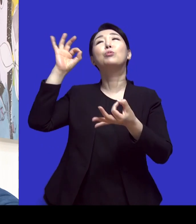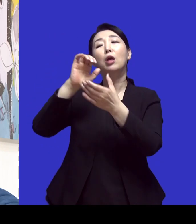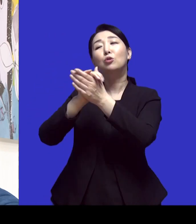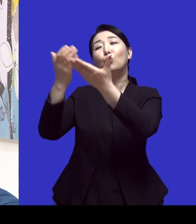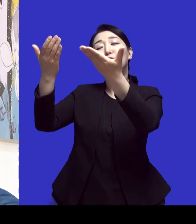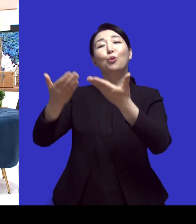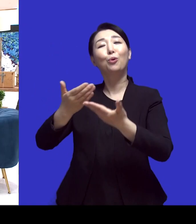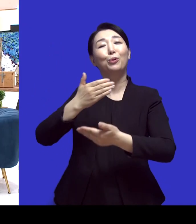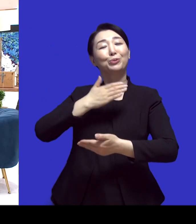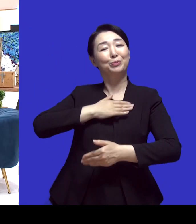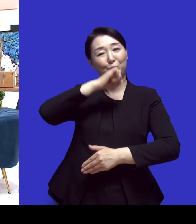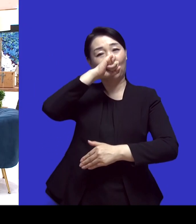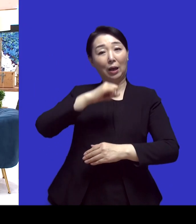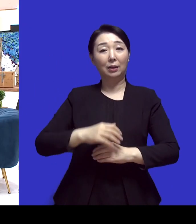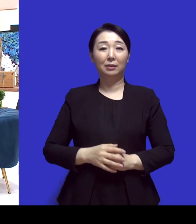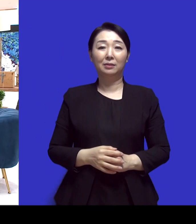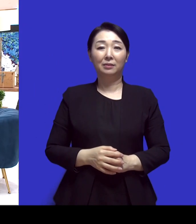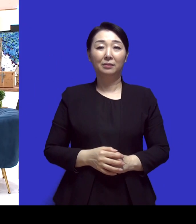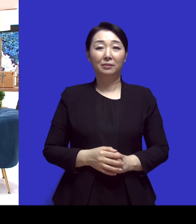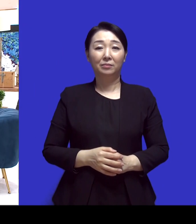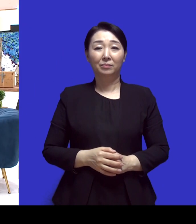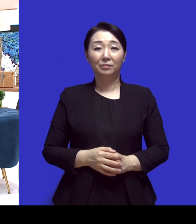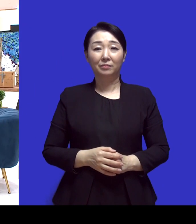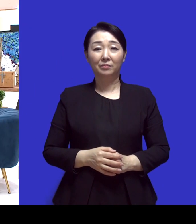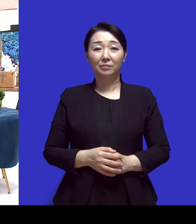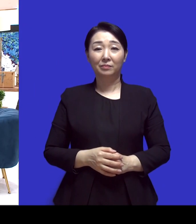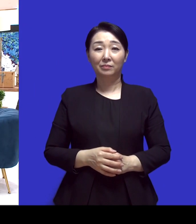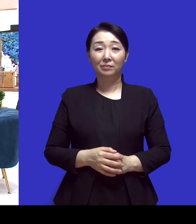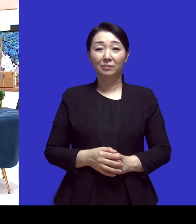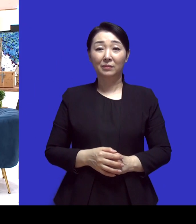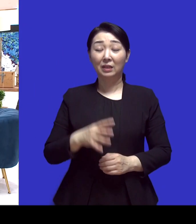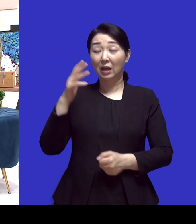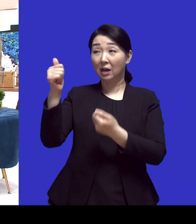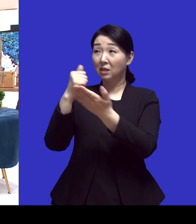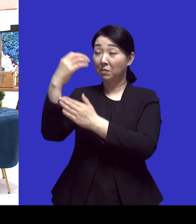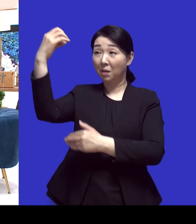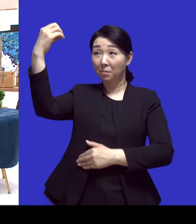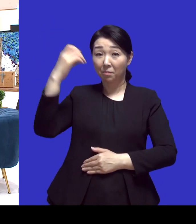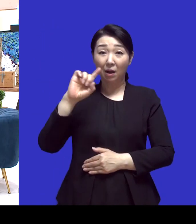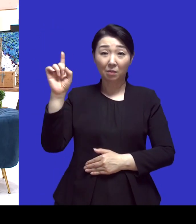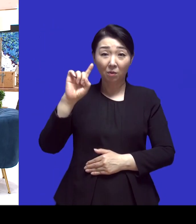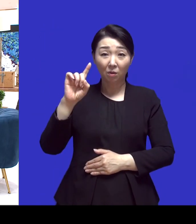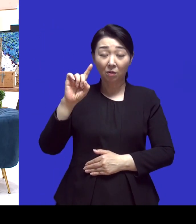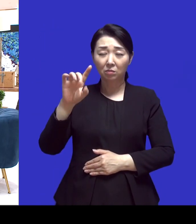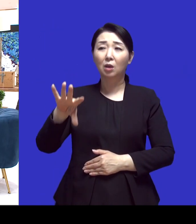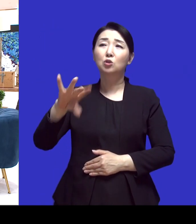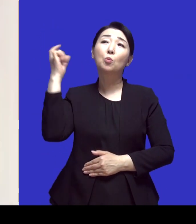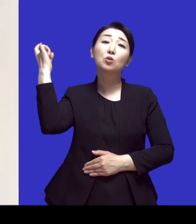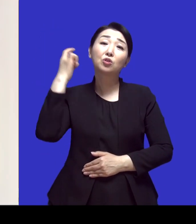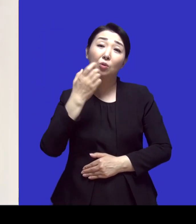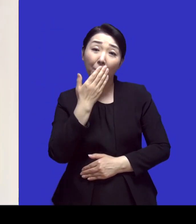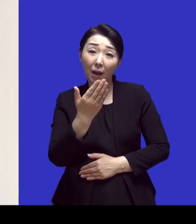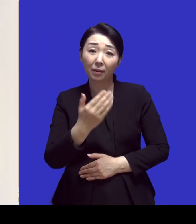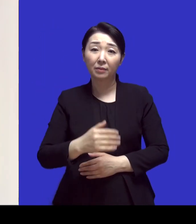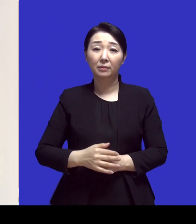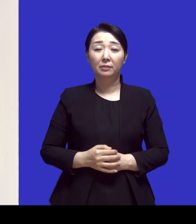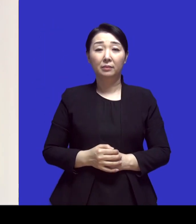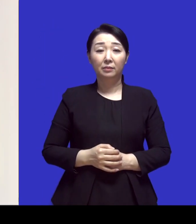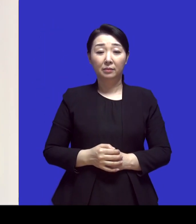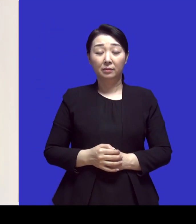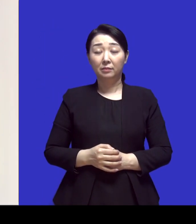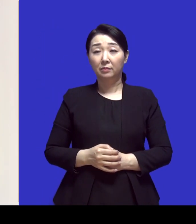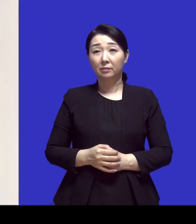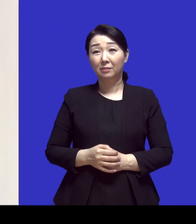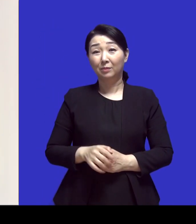하니까 네 근데 이제 하나님이 말씀을 하시는 게 그때 분명하게 처음으로 들렸는데 네 네 너가 내가